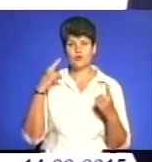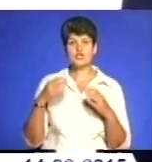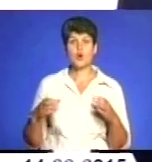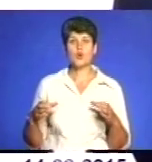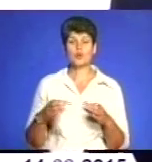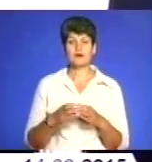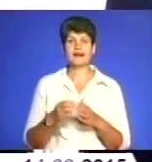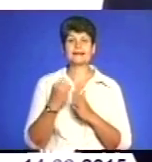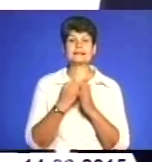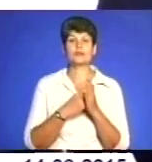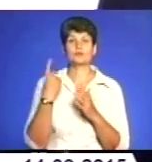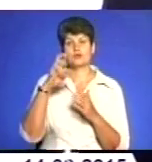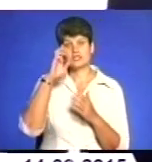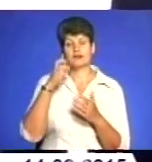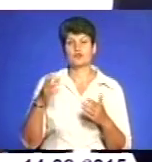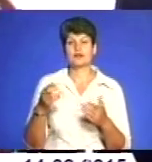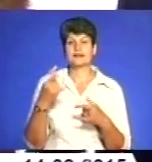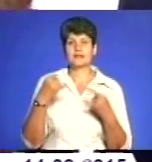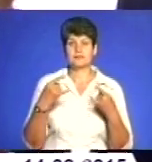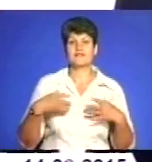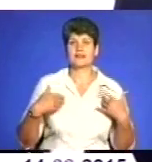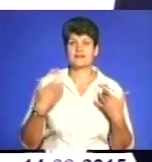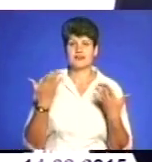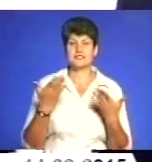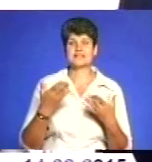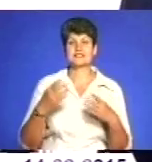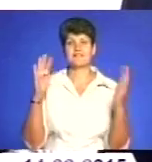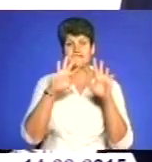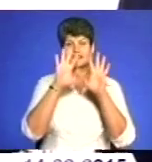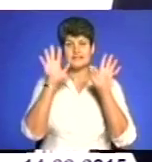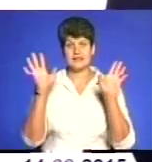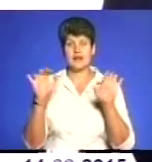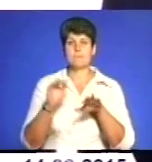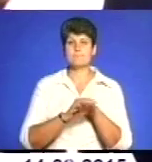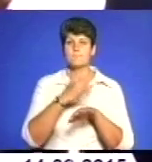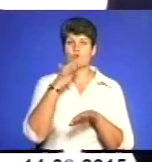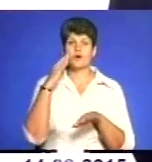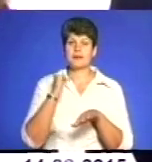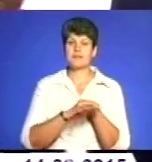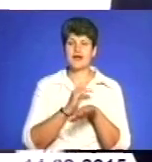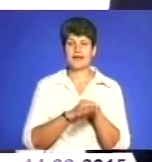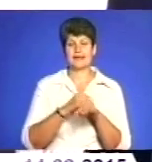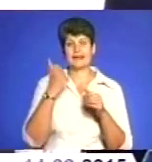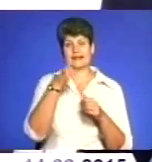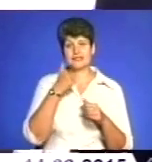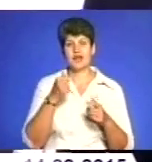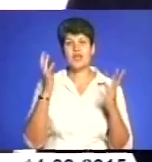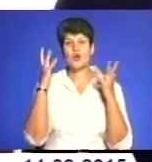канал обласного державного телебачення. Вітаю вас з весіллям. Бажаємо вам багато благих літей і кохання. Дякую.